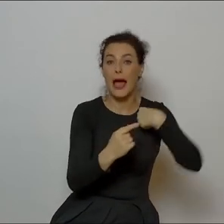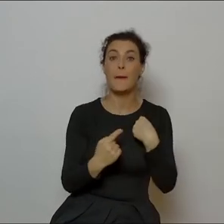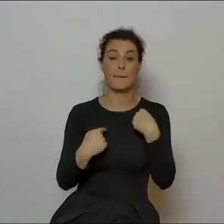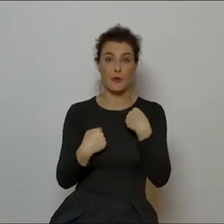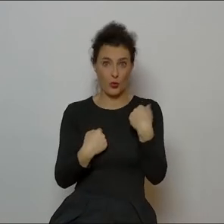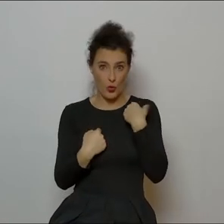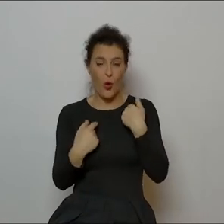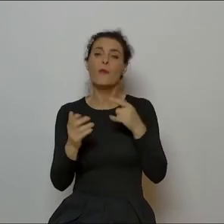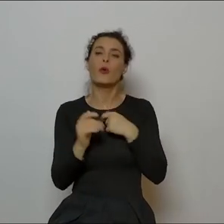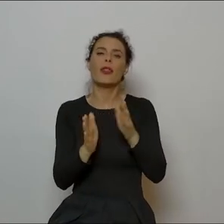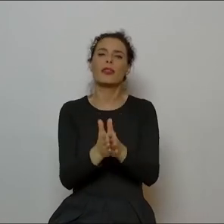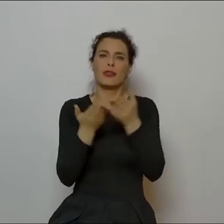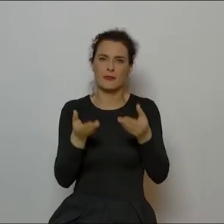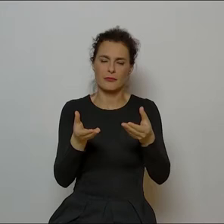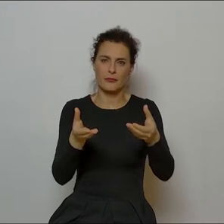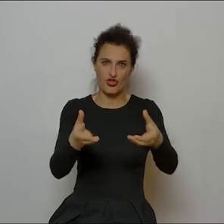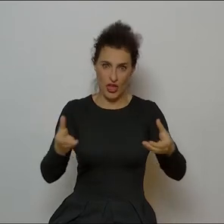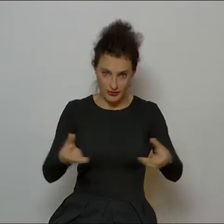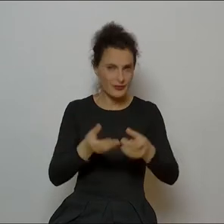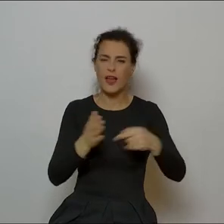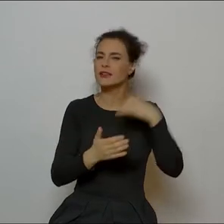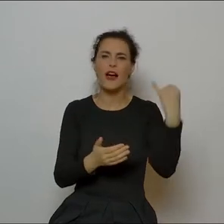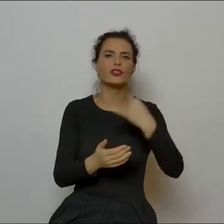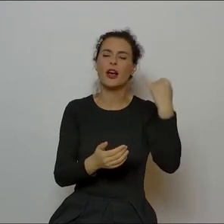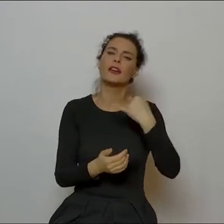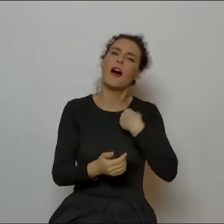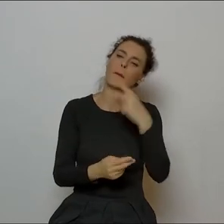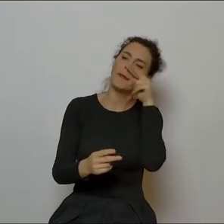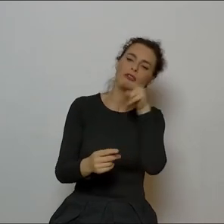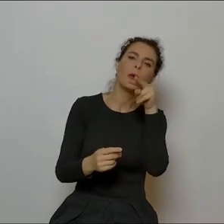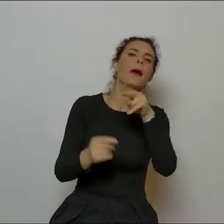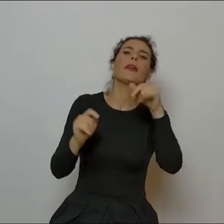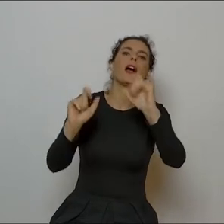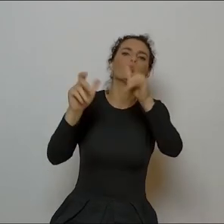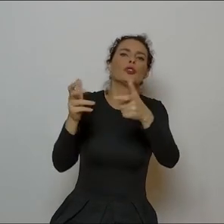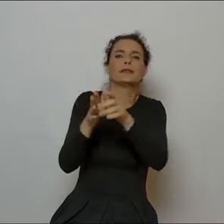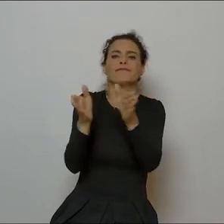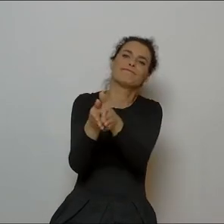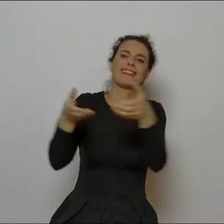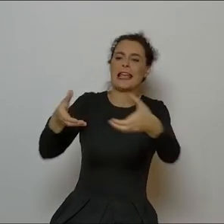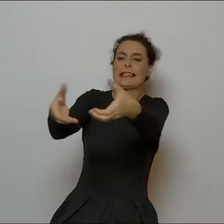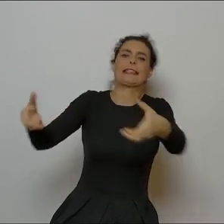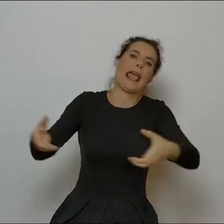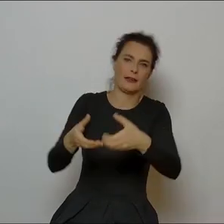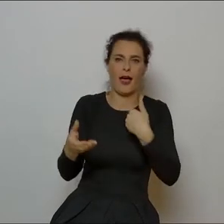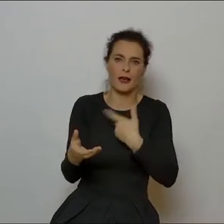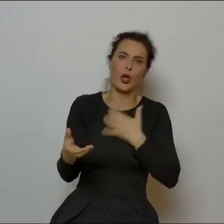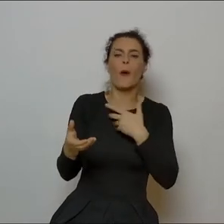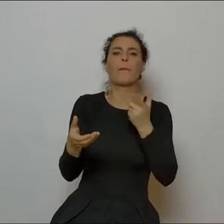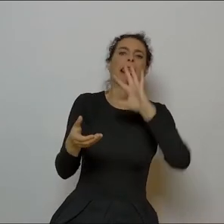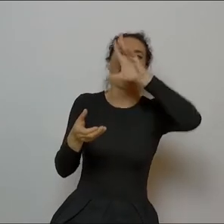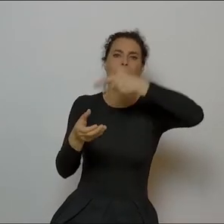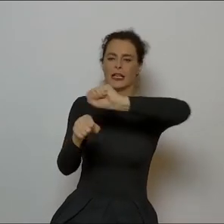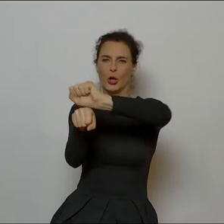O księdze. Ja przez całe dzieciństwo patrzyłam na ten obiekt, ona księga. To była książka w przepięknej,